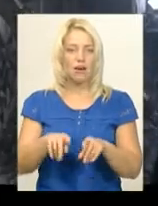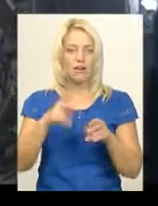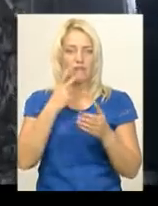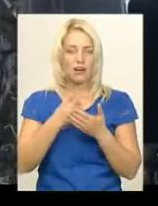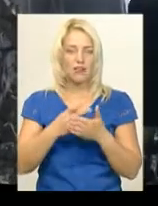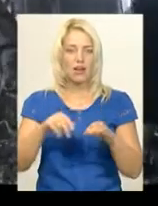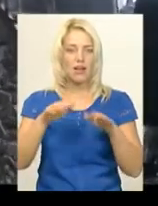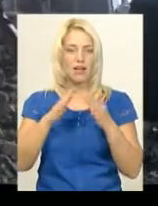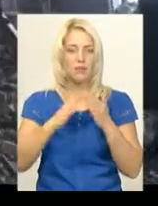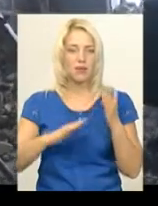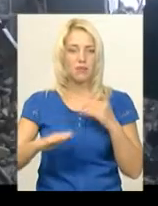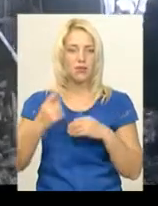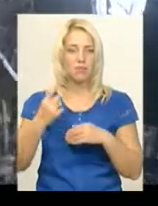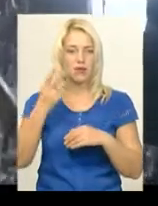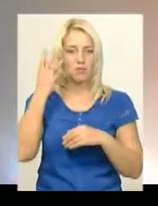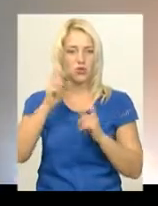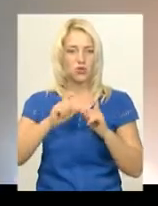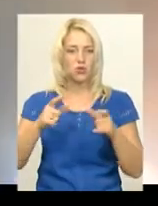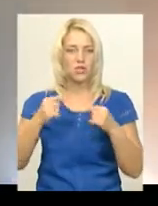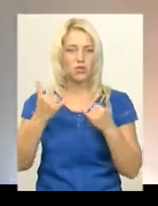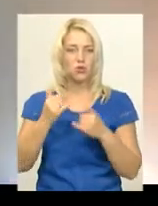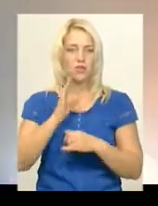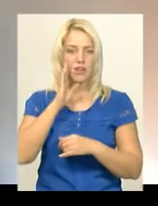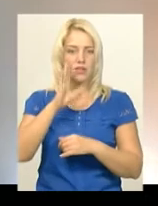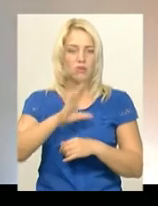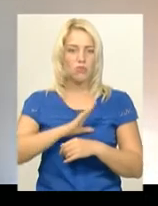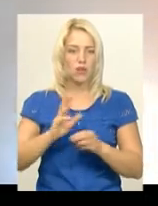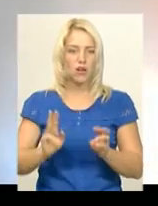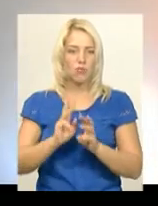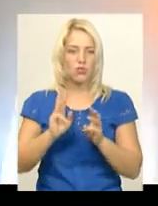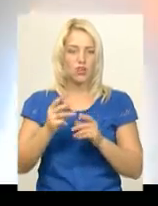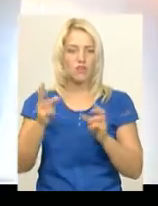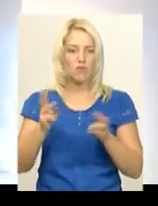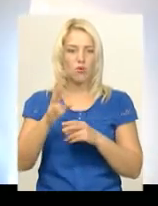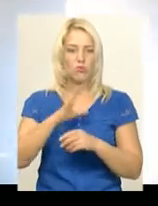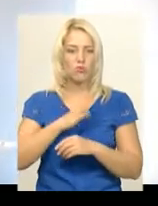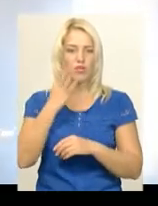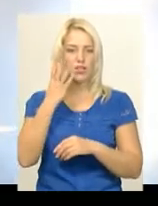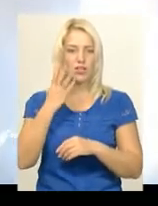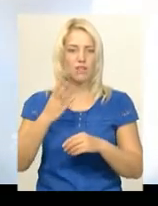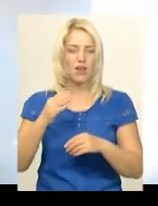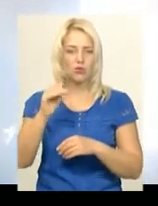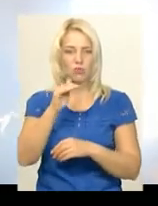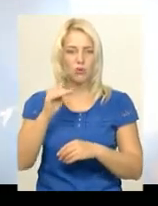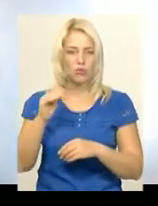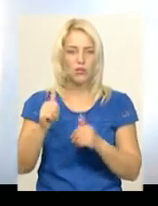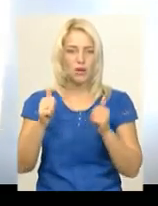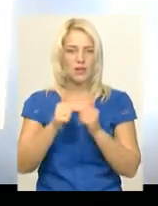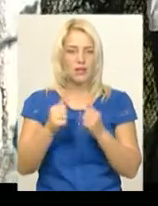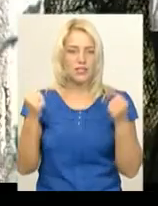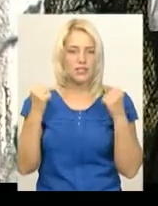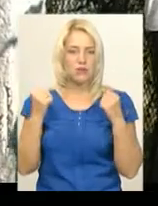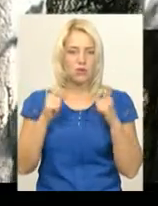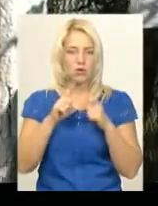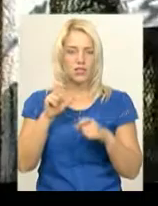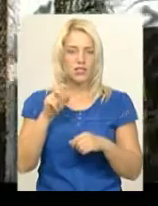приміщення першої хмельницької школи, де сьогодні вранці сталася пожежа. Вогонь спалахнув на 4-му поверсі у підсобці біля спортивної зали. Владислав